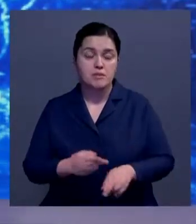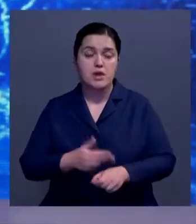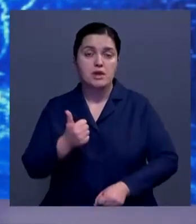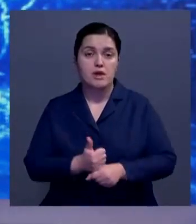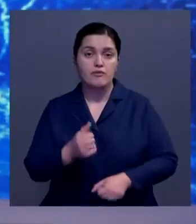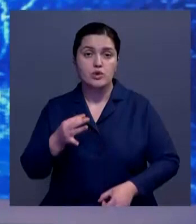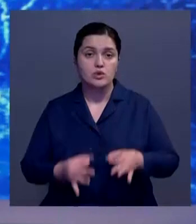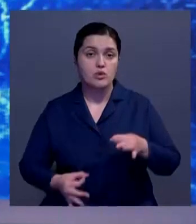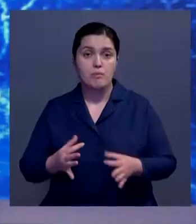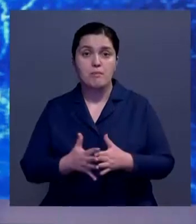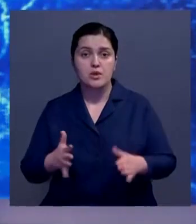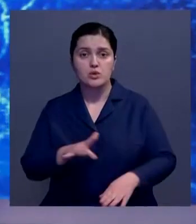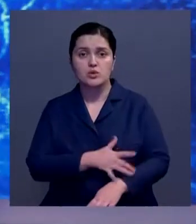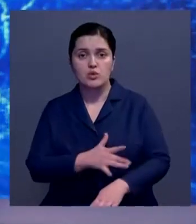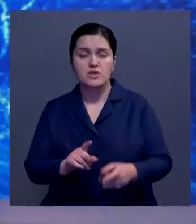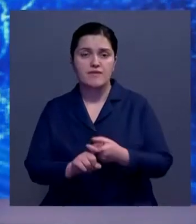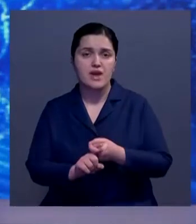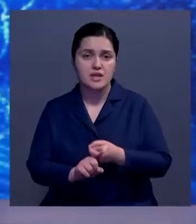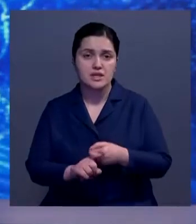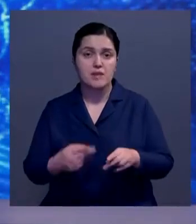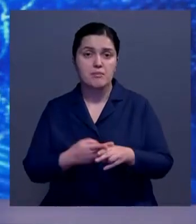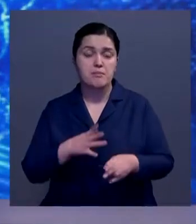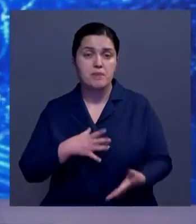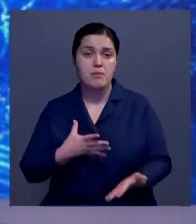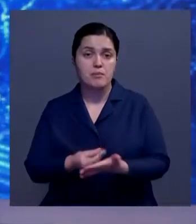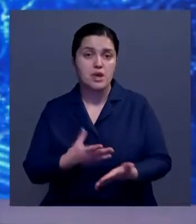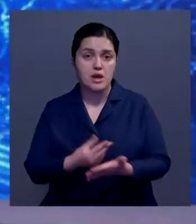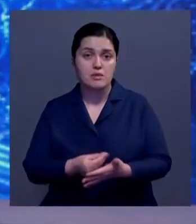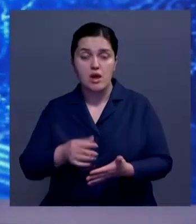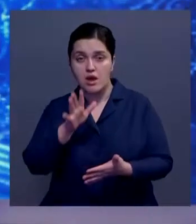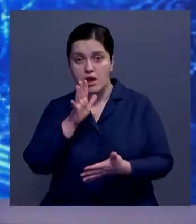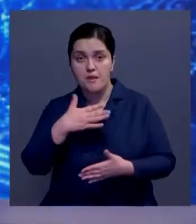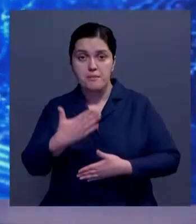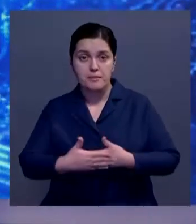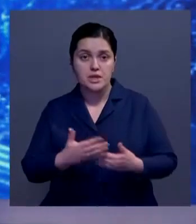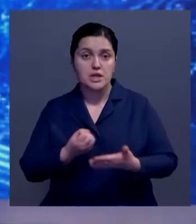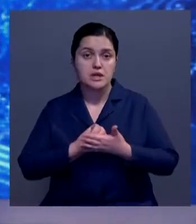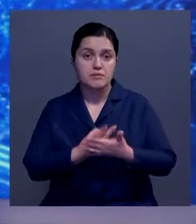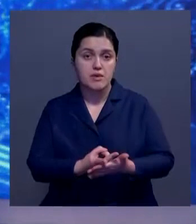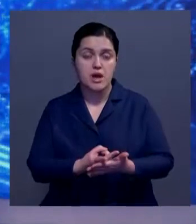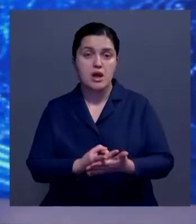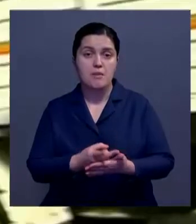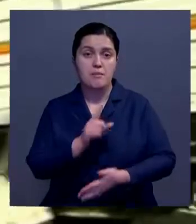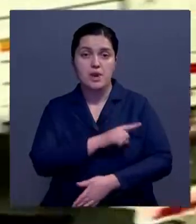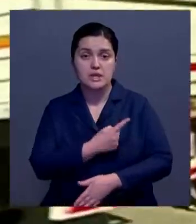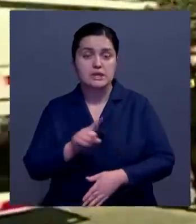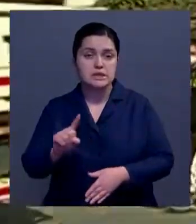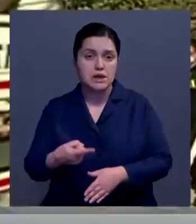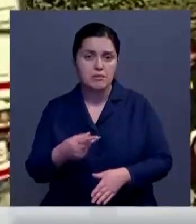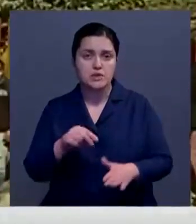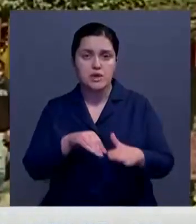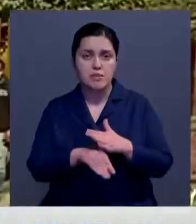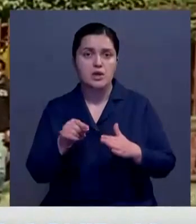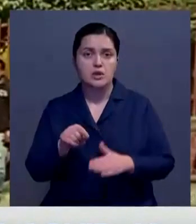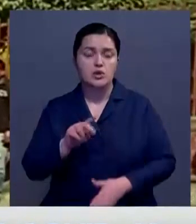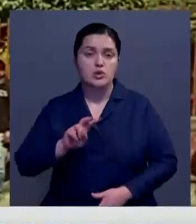Верховный суд. Ранее большинство услуг, связанных с вирусом в стране, были платными. А перед госпитализацией некоторые больницы требовали депозит в